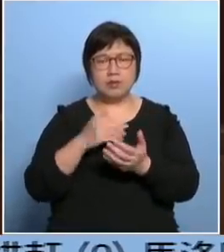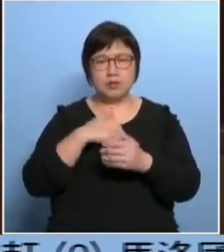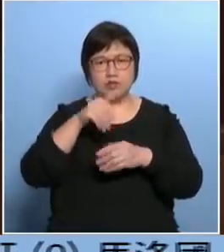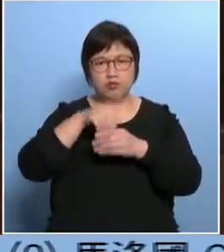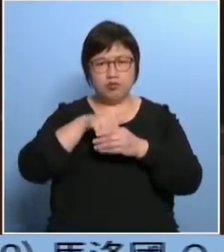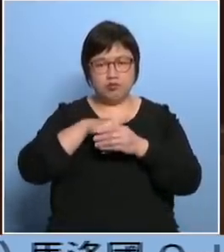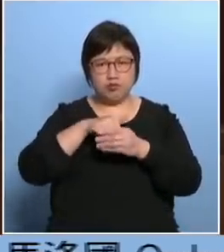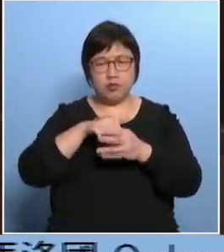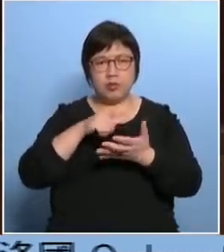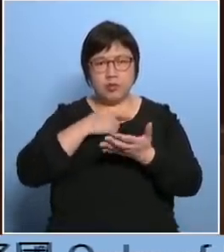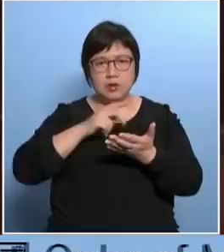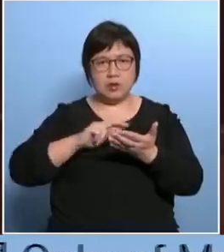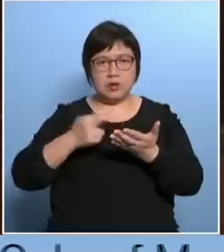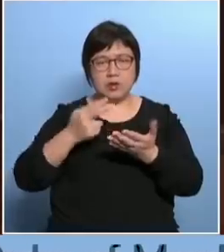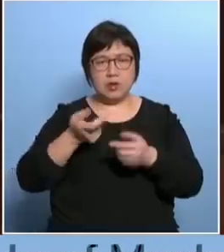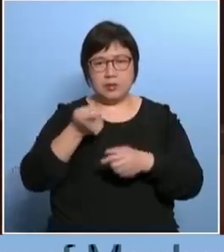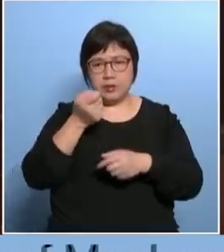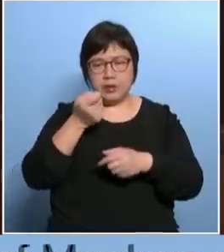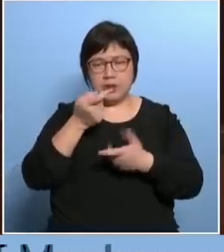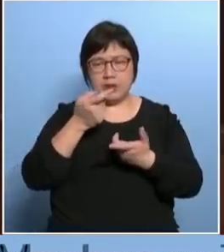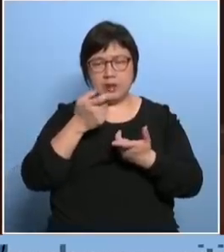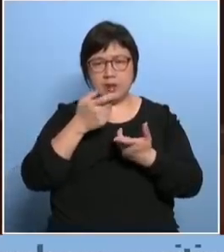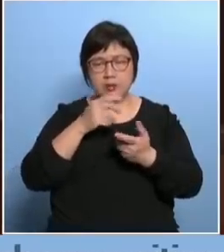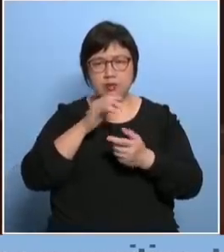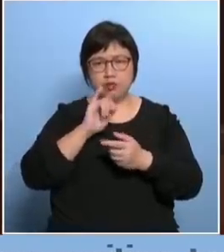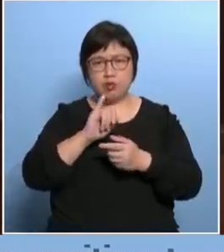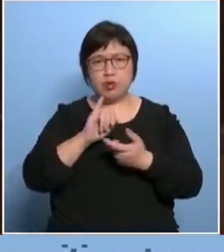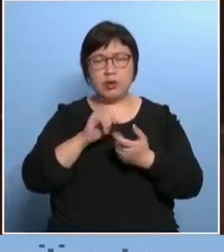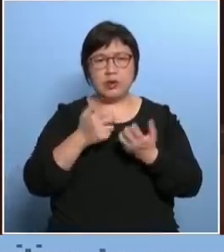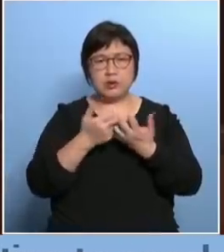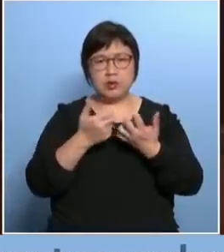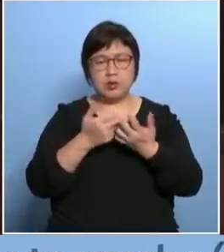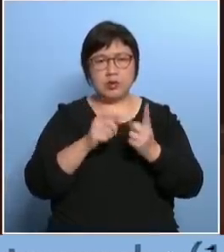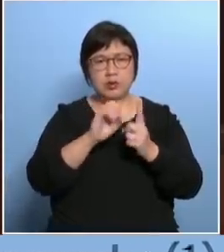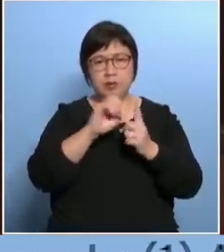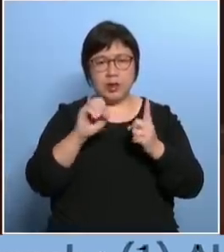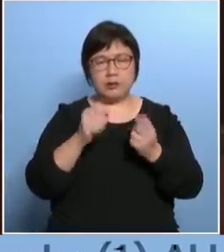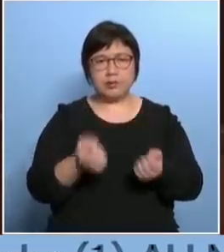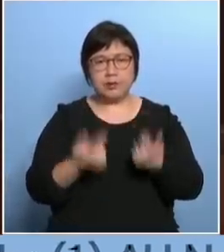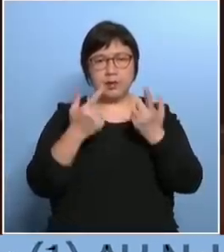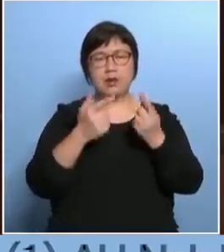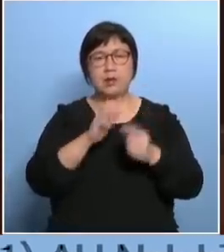个选举中可以修正的轻微误差的数额就由100去到500这些